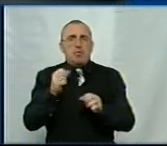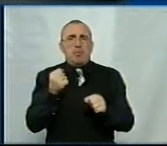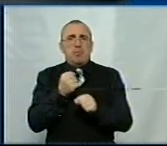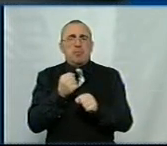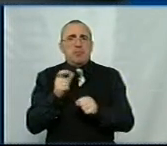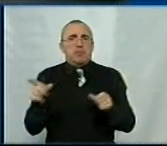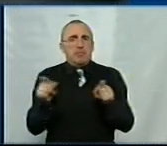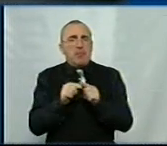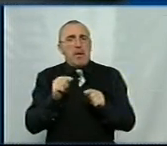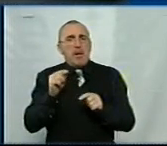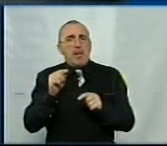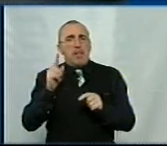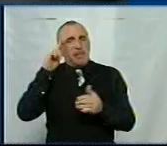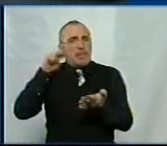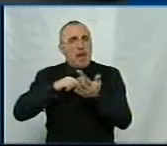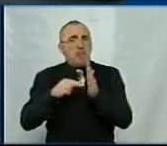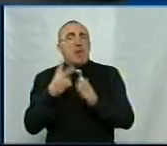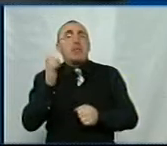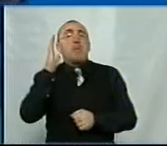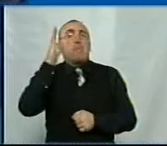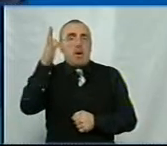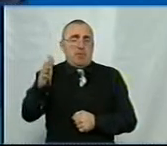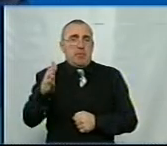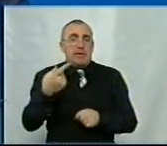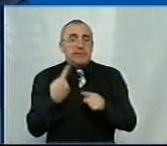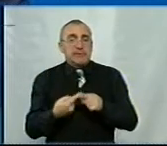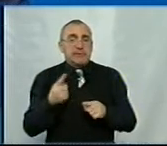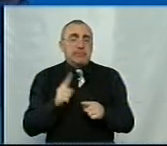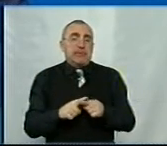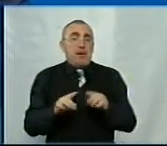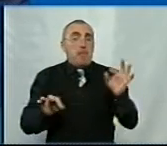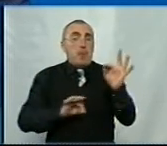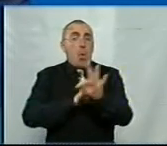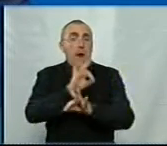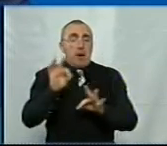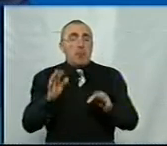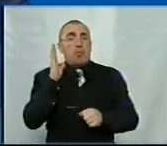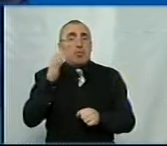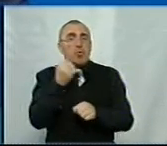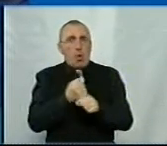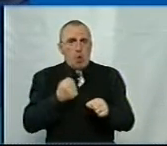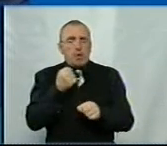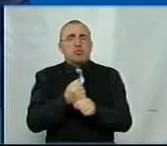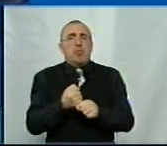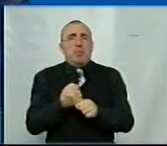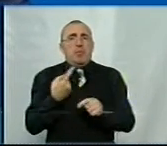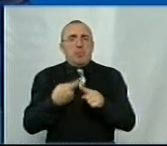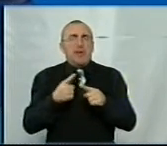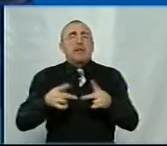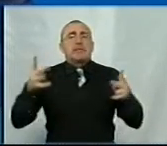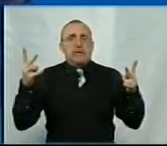наміром майбутнє. Тому і ці проєкти будуть розроблятися. Тому і